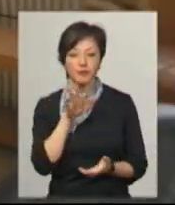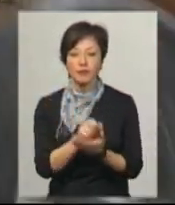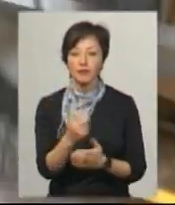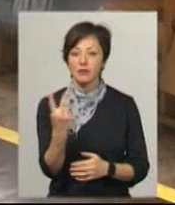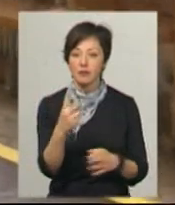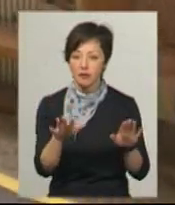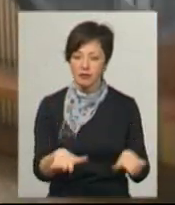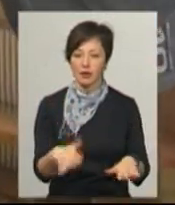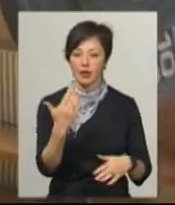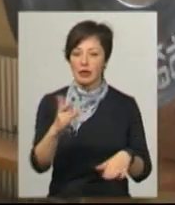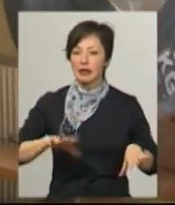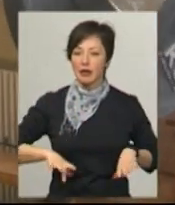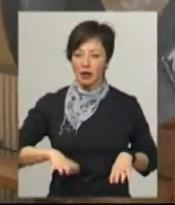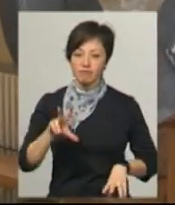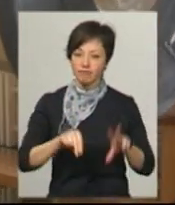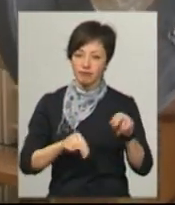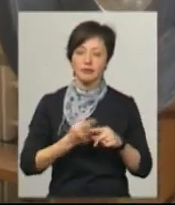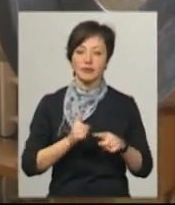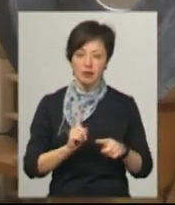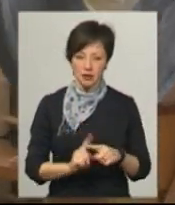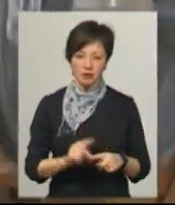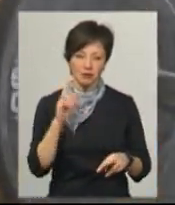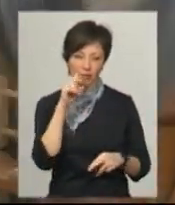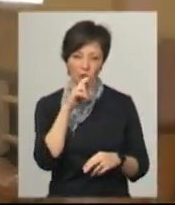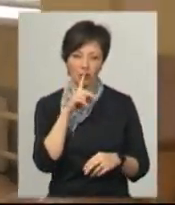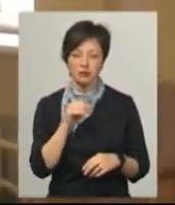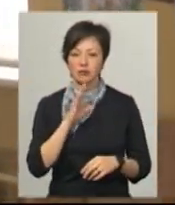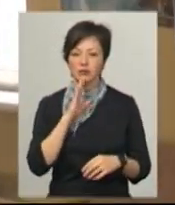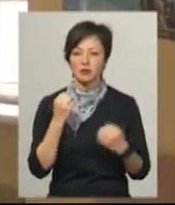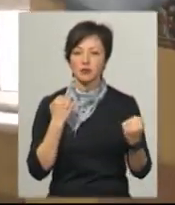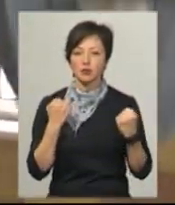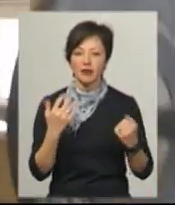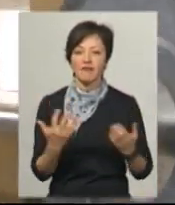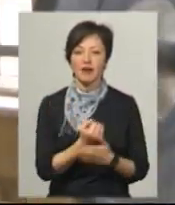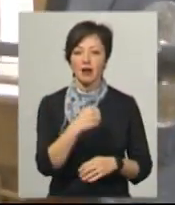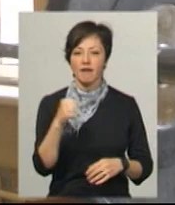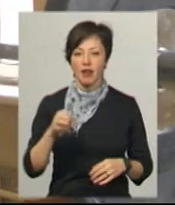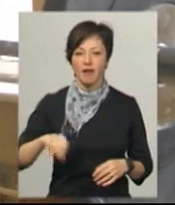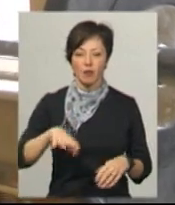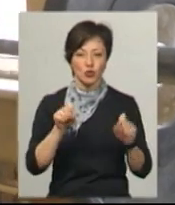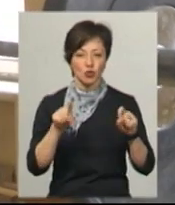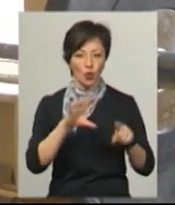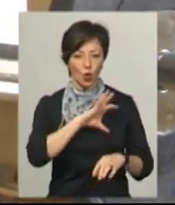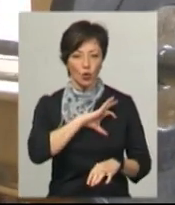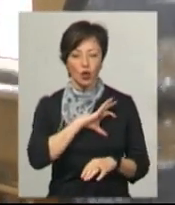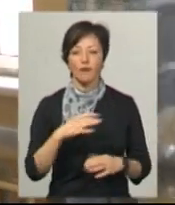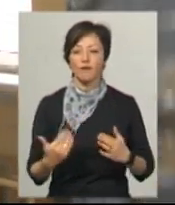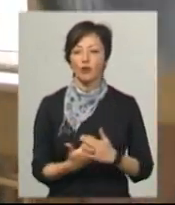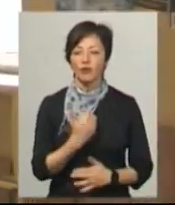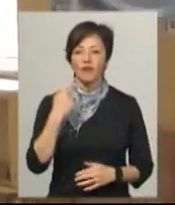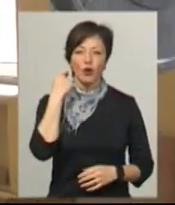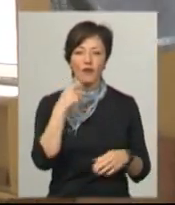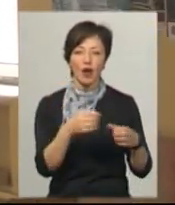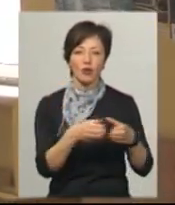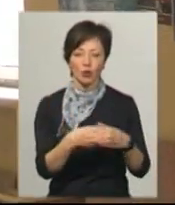друге місце. Її тренер Олег Поляков вважає, це тактична помилка, бо спортсменка перед тим вигравала європейське золото. І впевнений в новій віковій категорії,